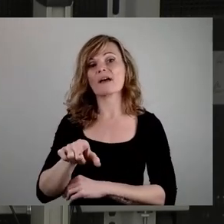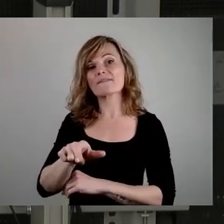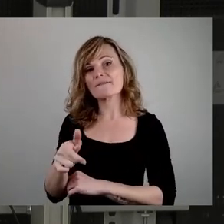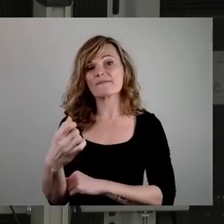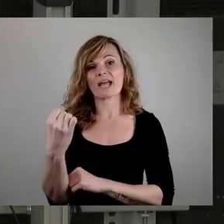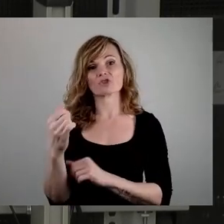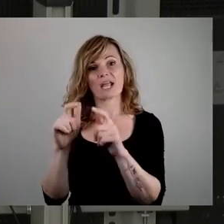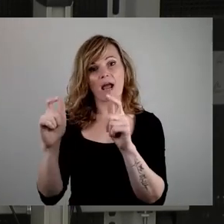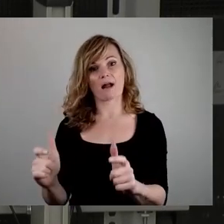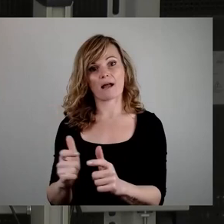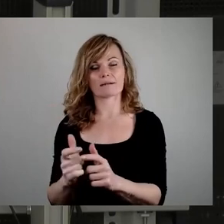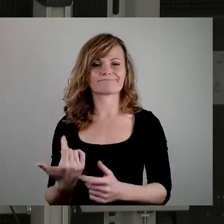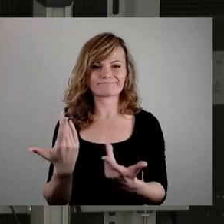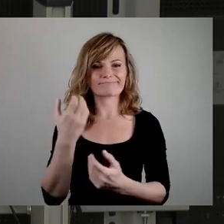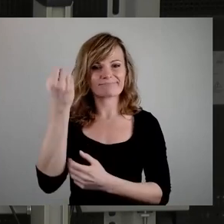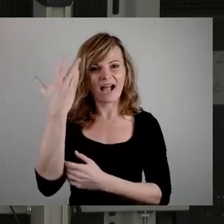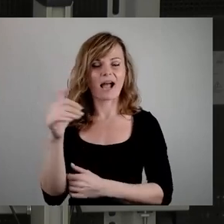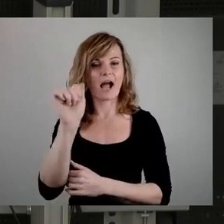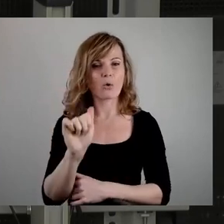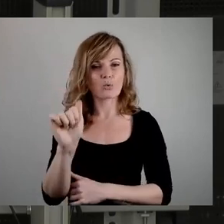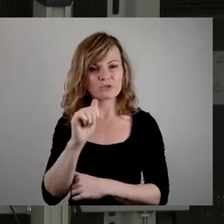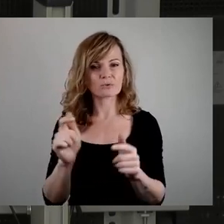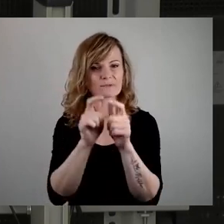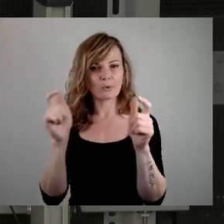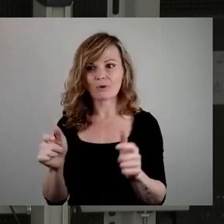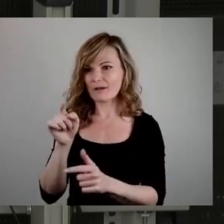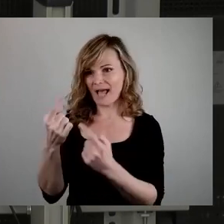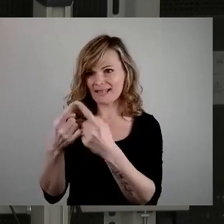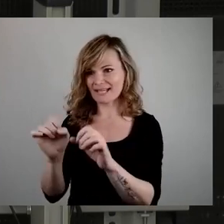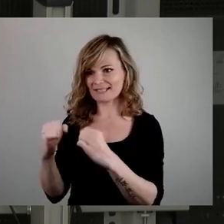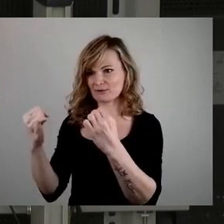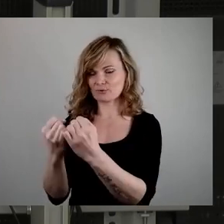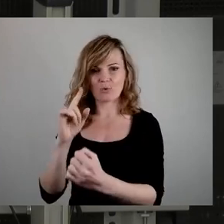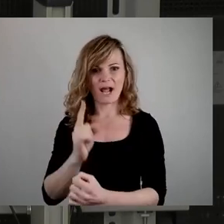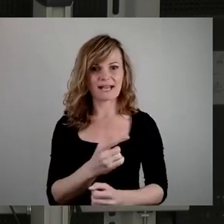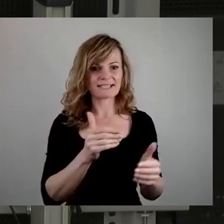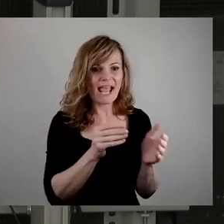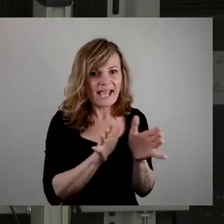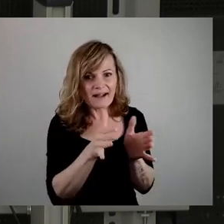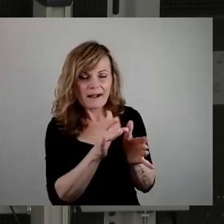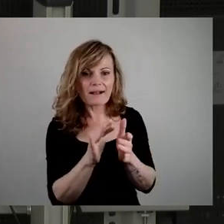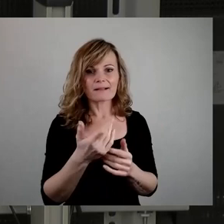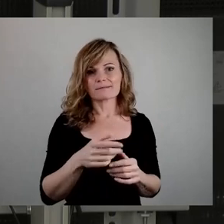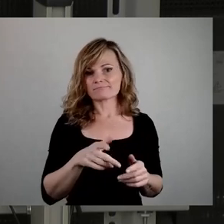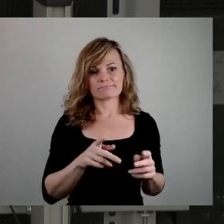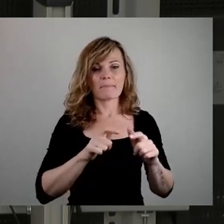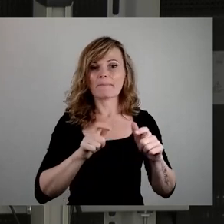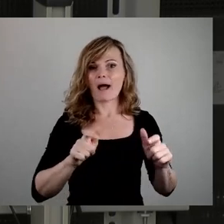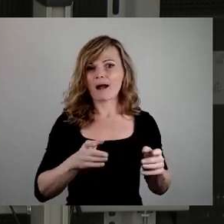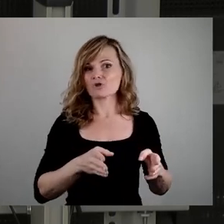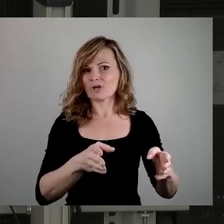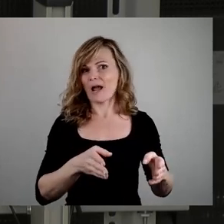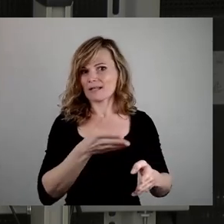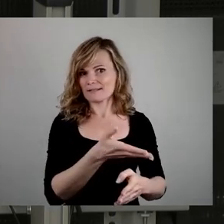eine ganz andere Situation als vielleicht an eng bebauten Stellen an der Prager Straße. Es sind